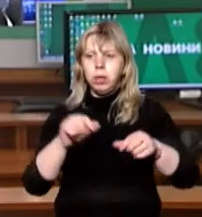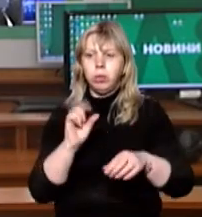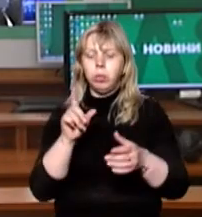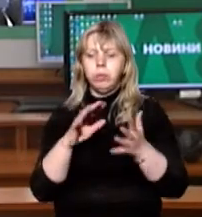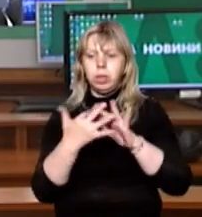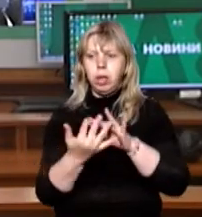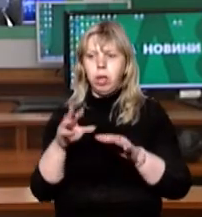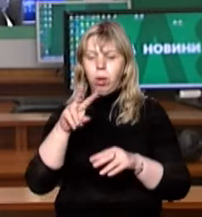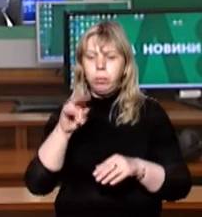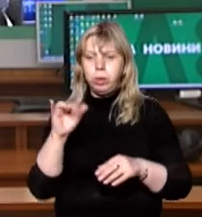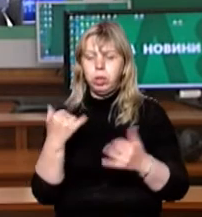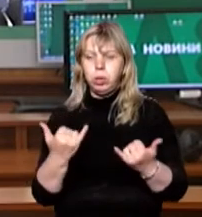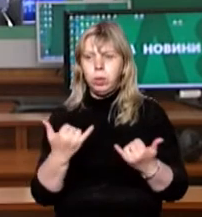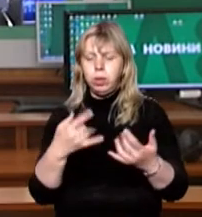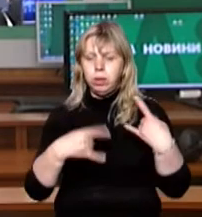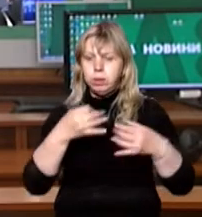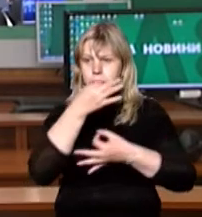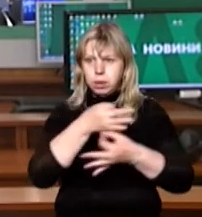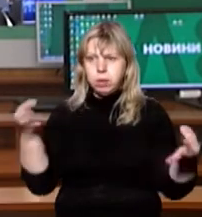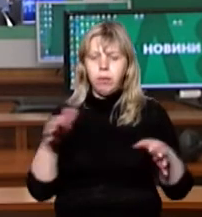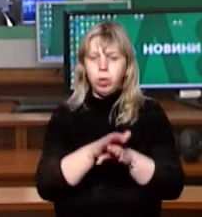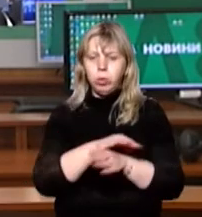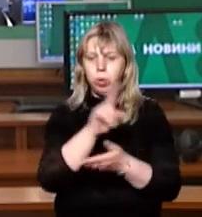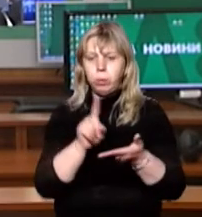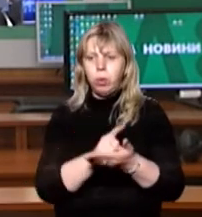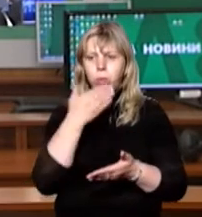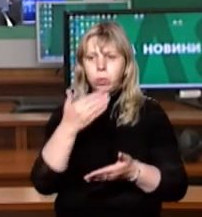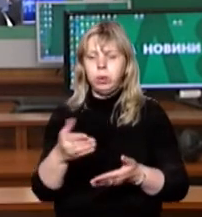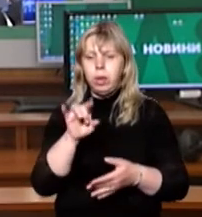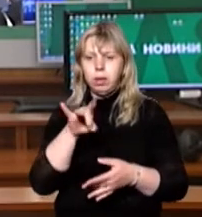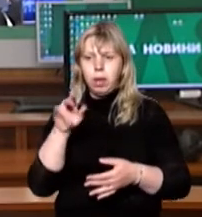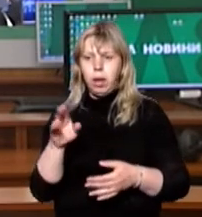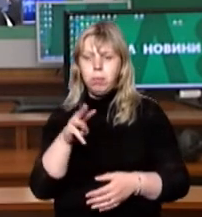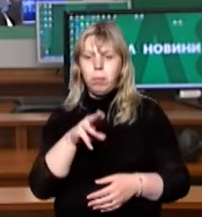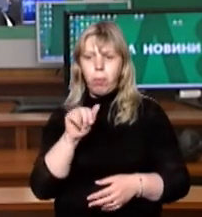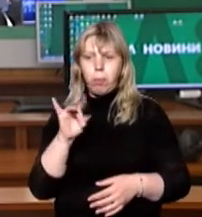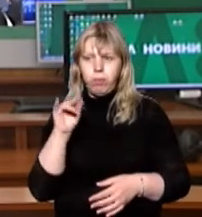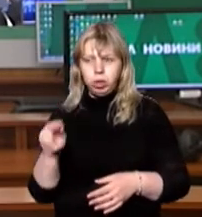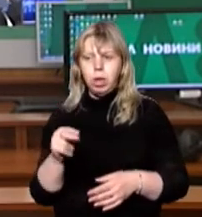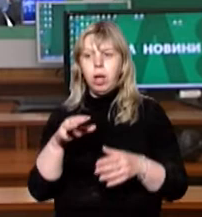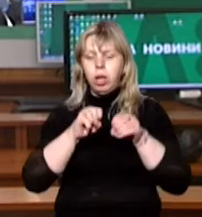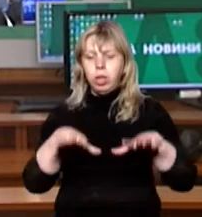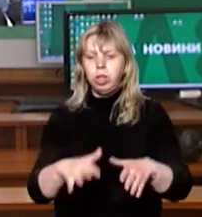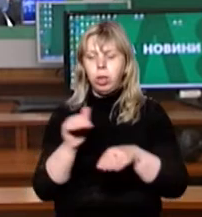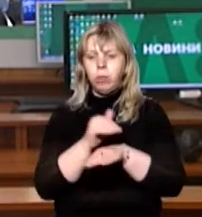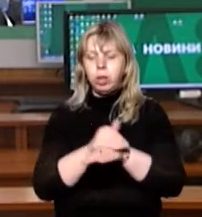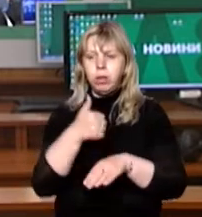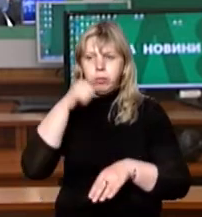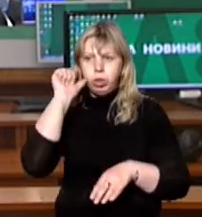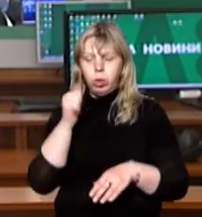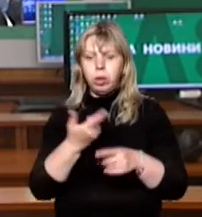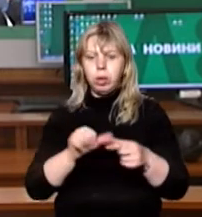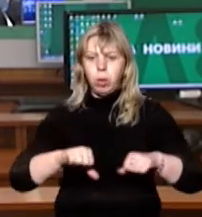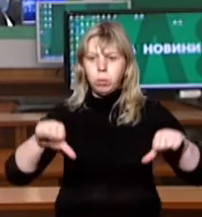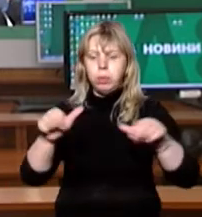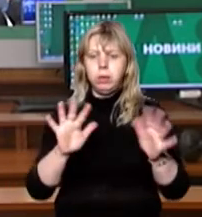сьогодні у селі Липча. Про це Суспільному сказав виконувач обов'язків голови Хуської РДА Михайло Попович. Рішення ухвилили вчора на районній